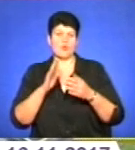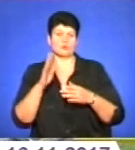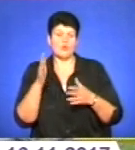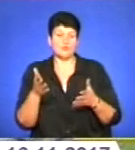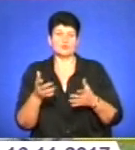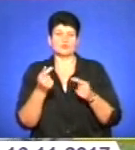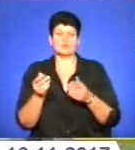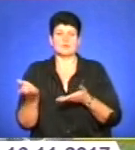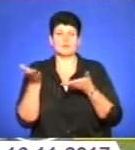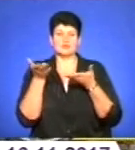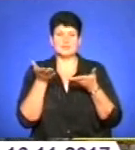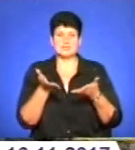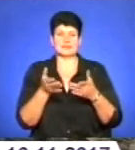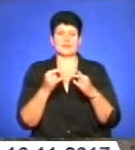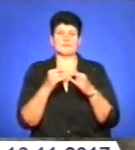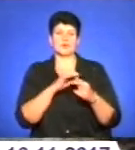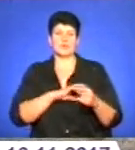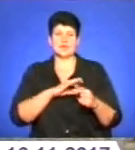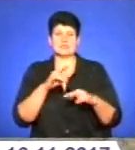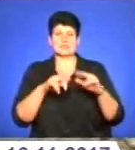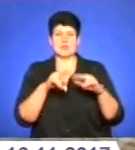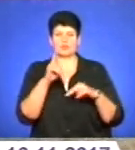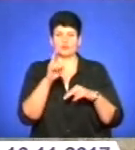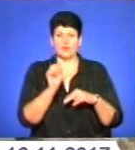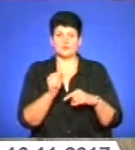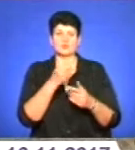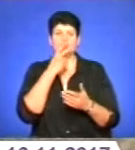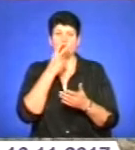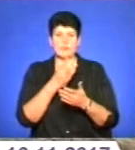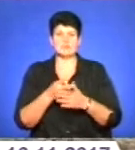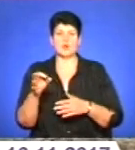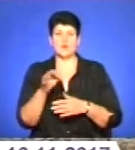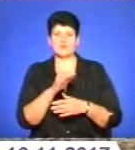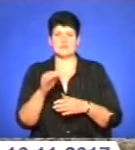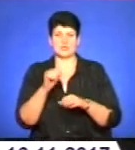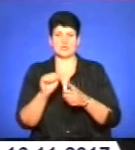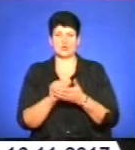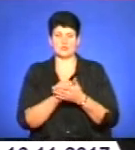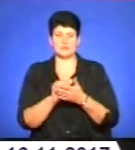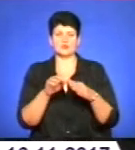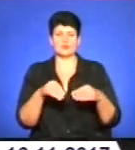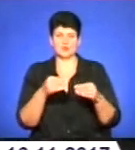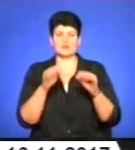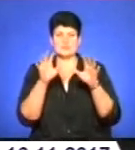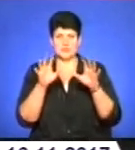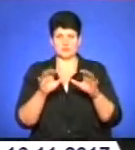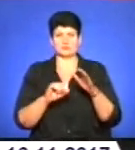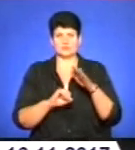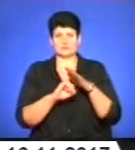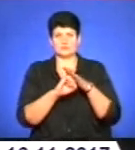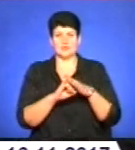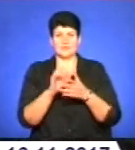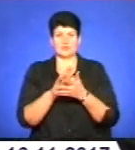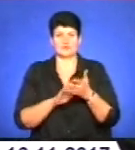вирішили запросити за стіл переговорів юриста-забудовника, аби нарешті побачити офіційні документи, що дають законні підстави для продовження